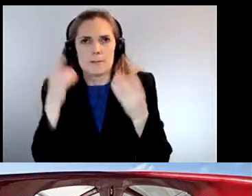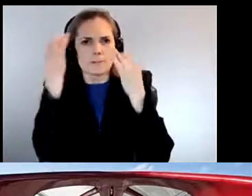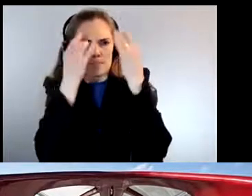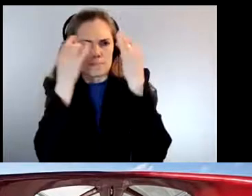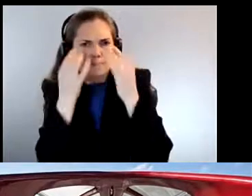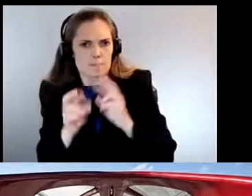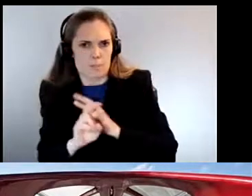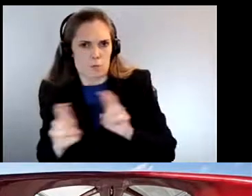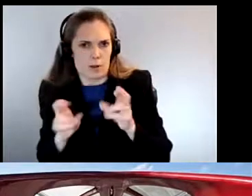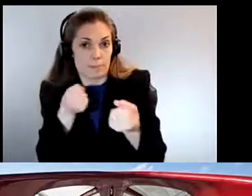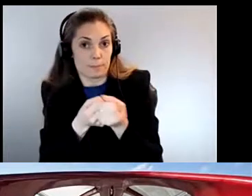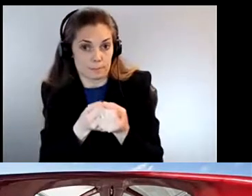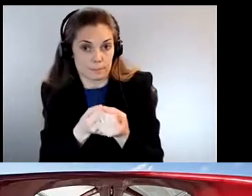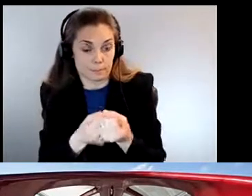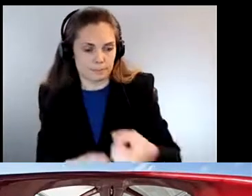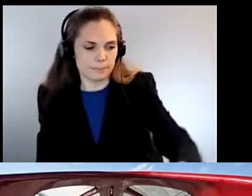peut-être